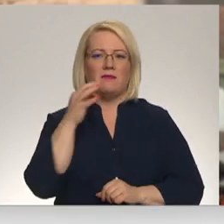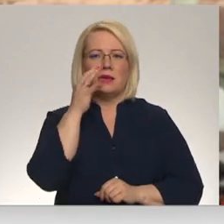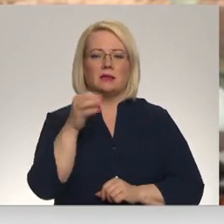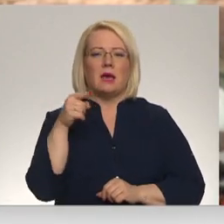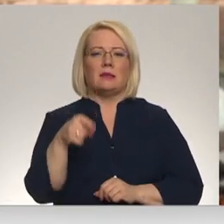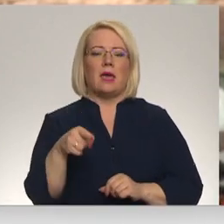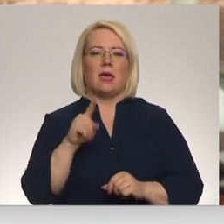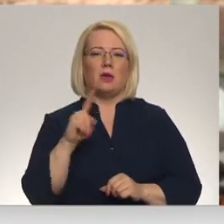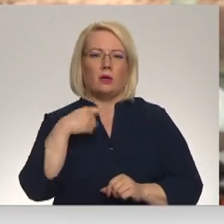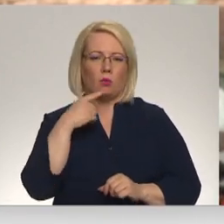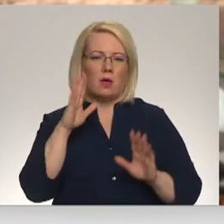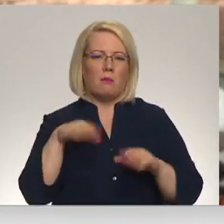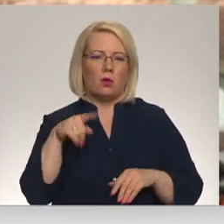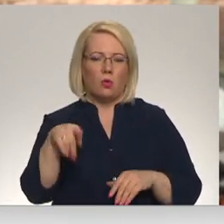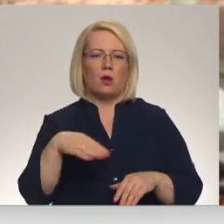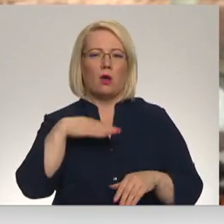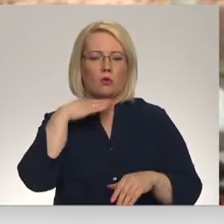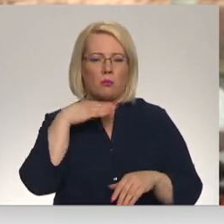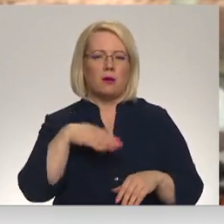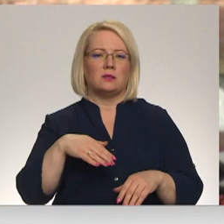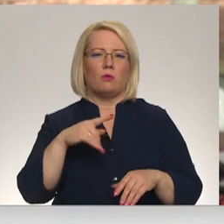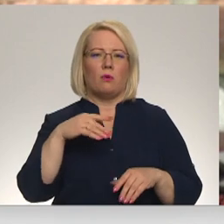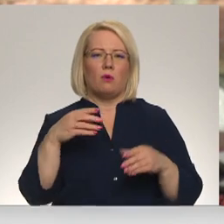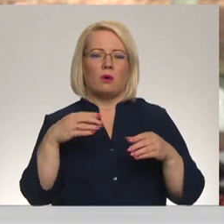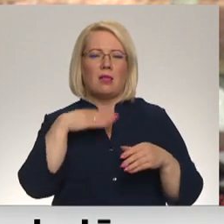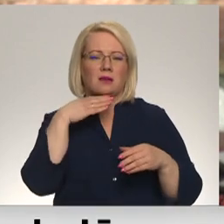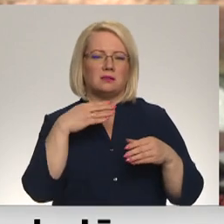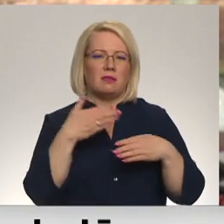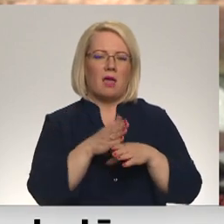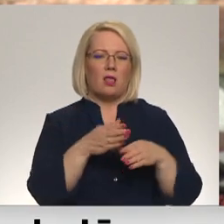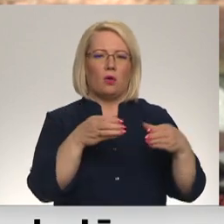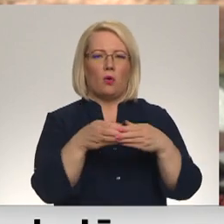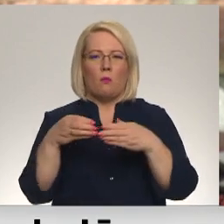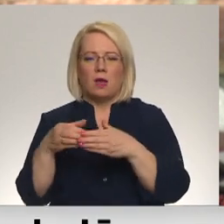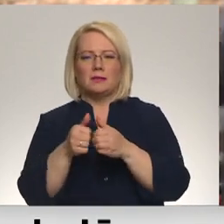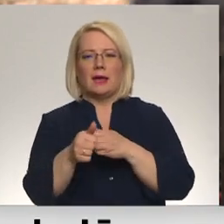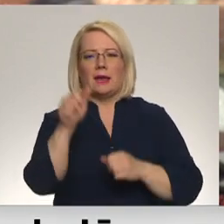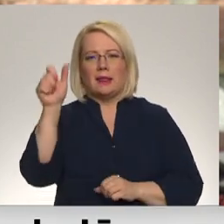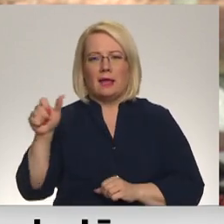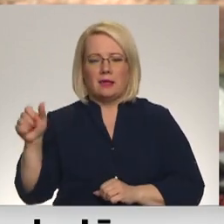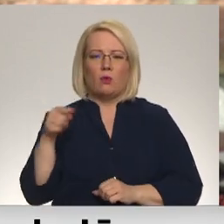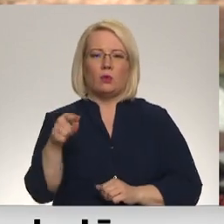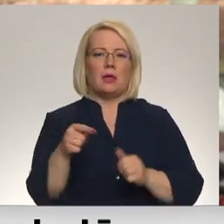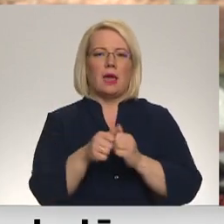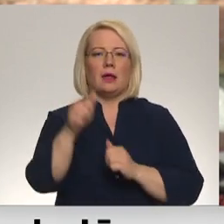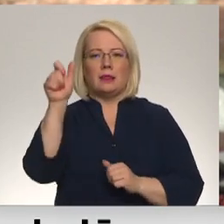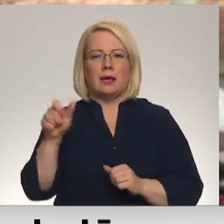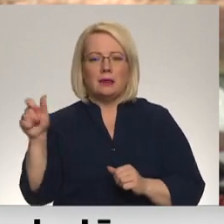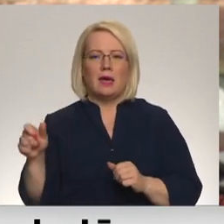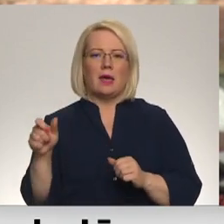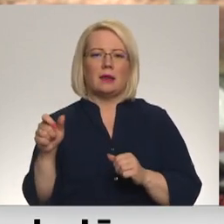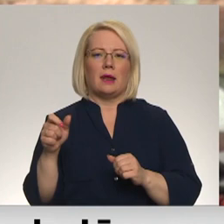klases dalās kaut kādās grupās, tur ir kaut kādi līderi, un šie līderi uz